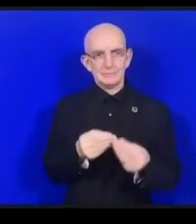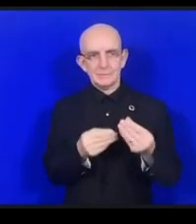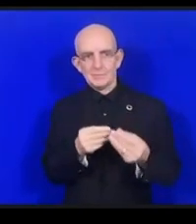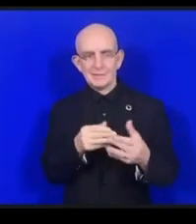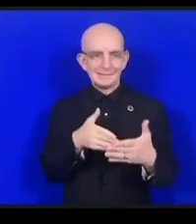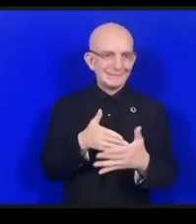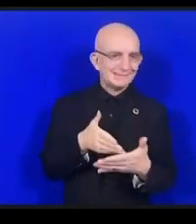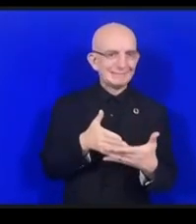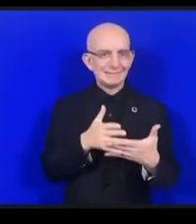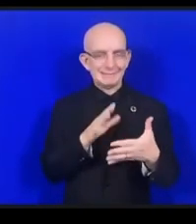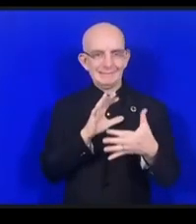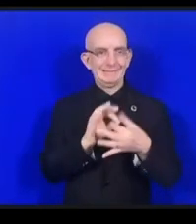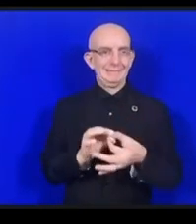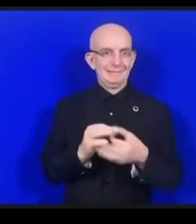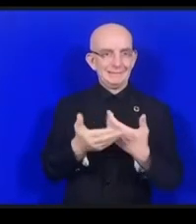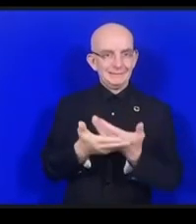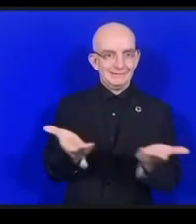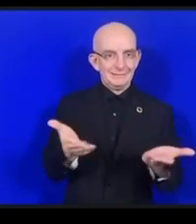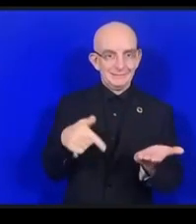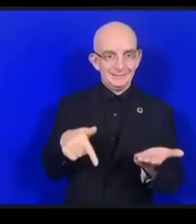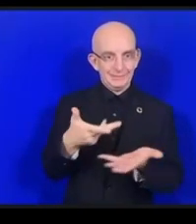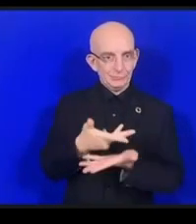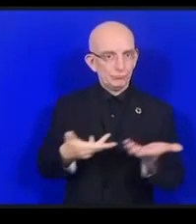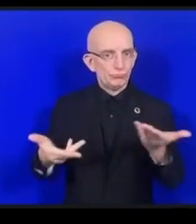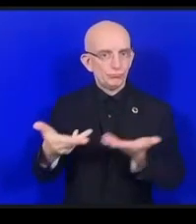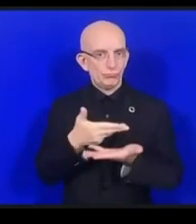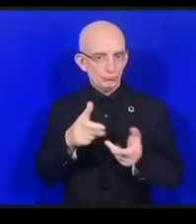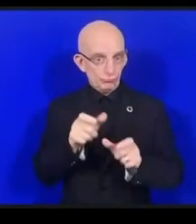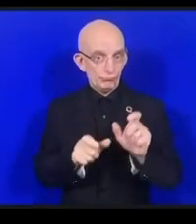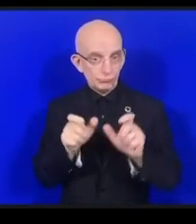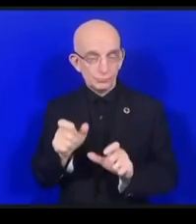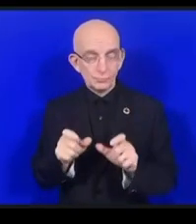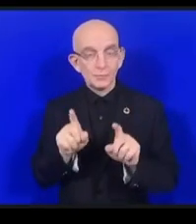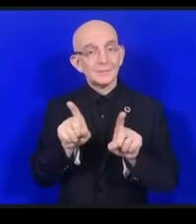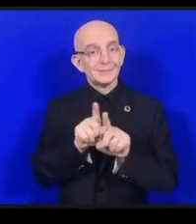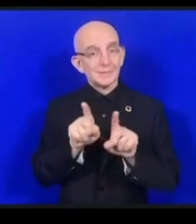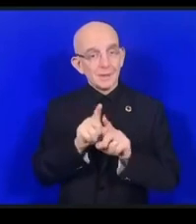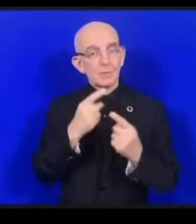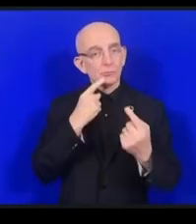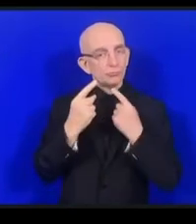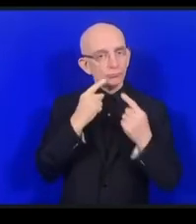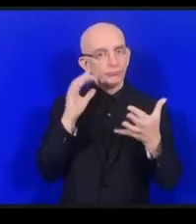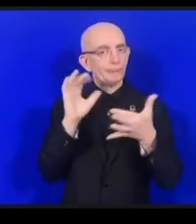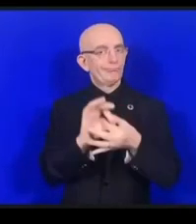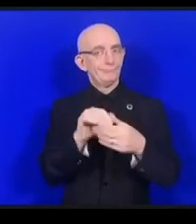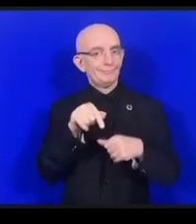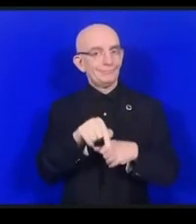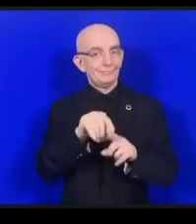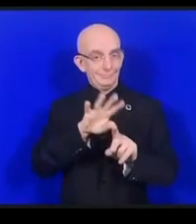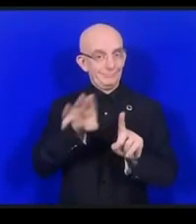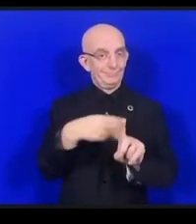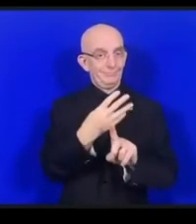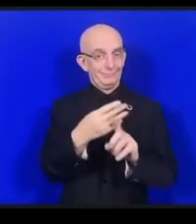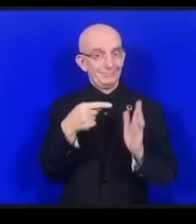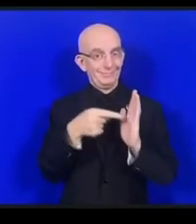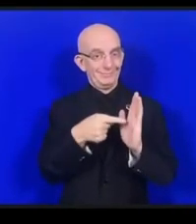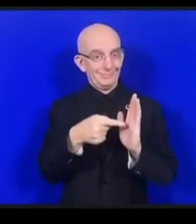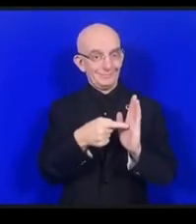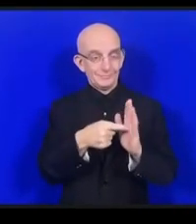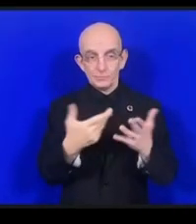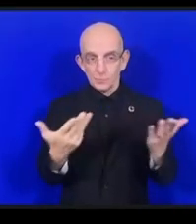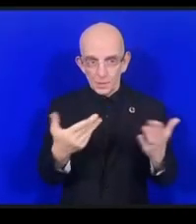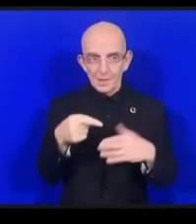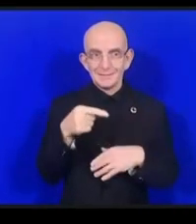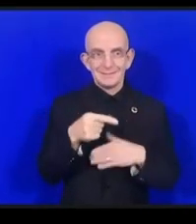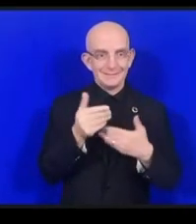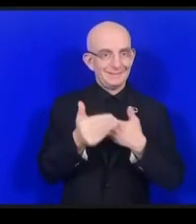ちが参加をしSDGsについて話ができるということより良いインターネットの